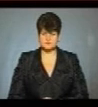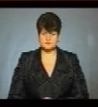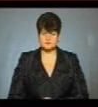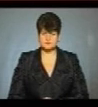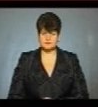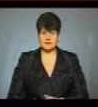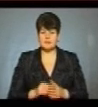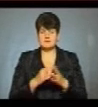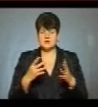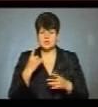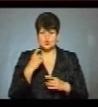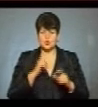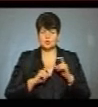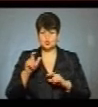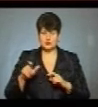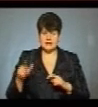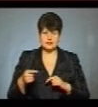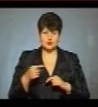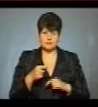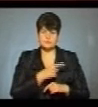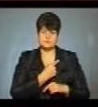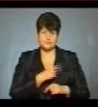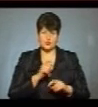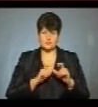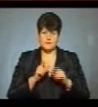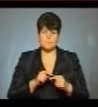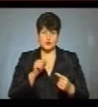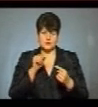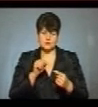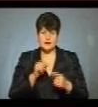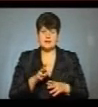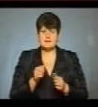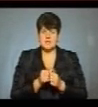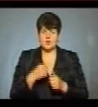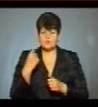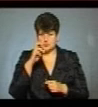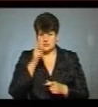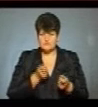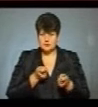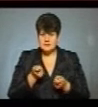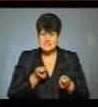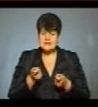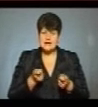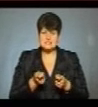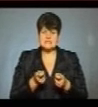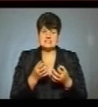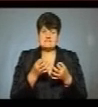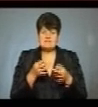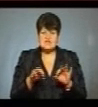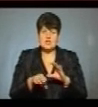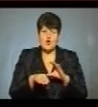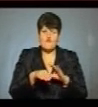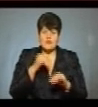Понад 100 студентів Тернопільського медуніверситету протестували під облдержадміністрацією з плакатами «Вільному вибору